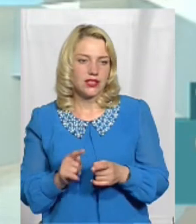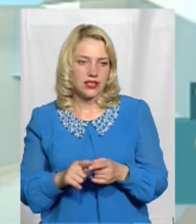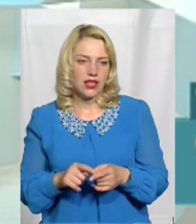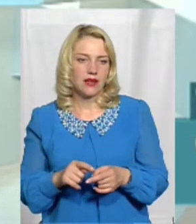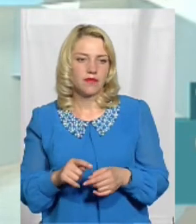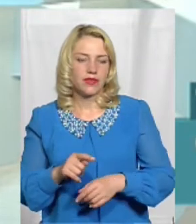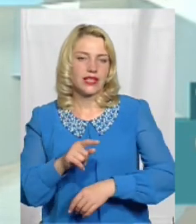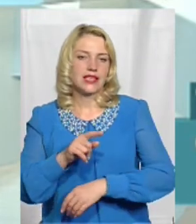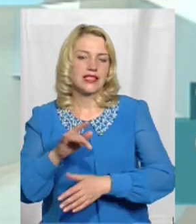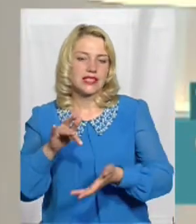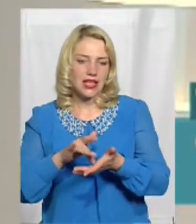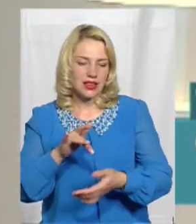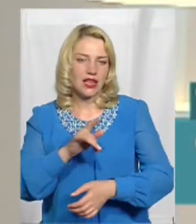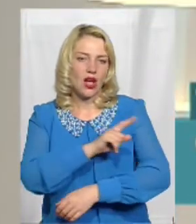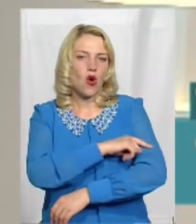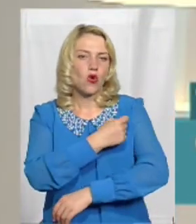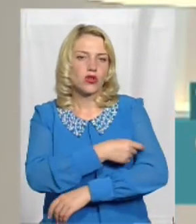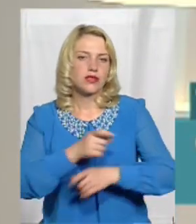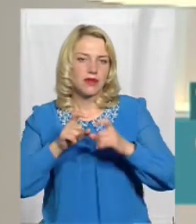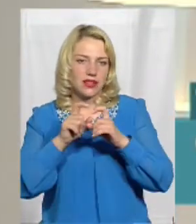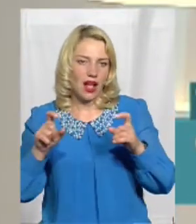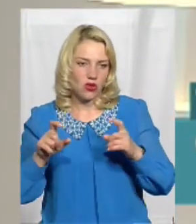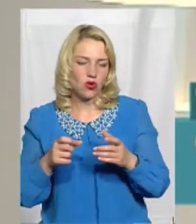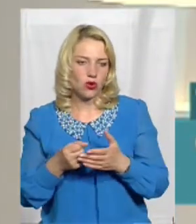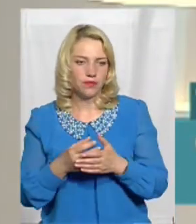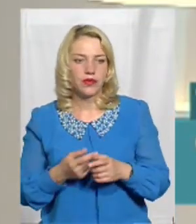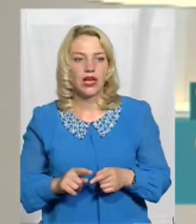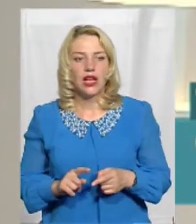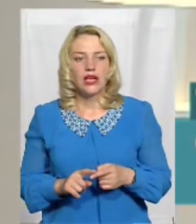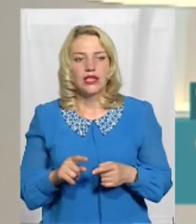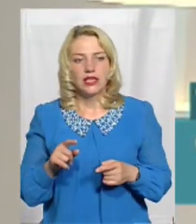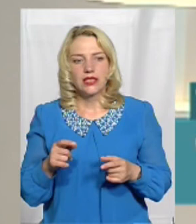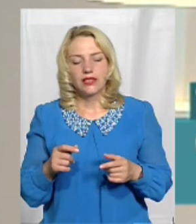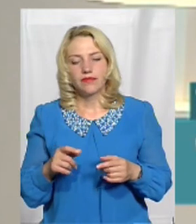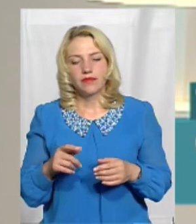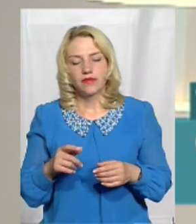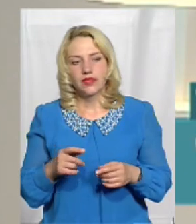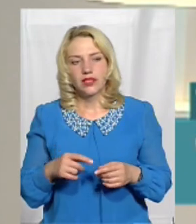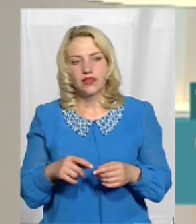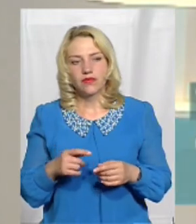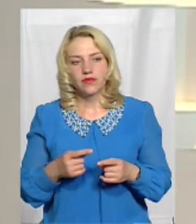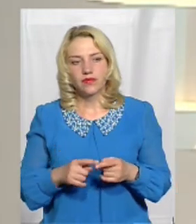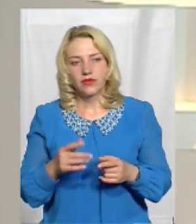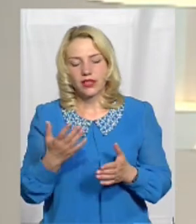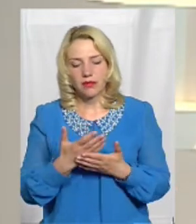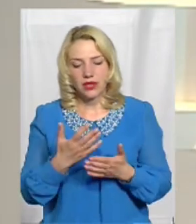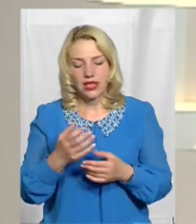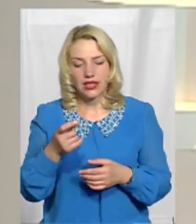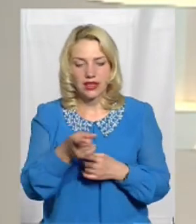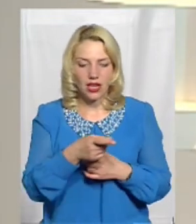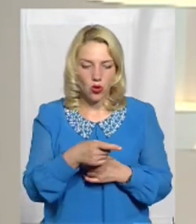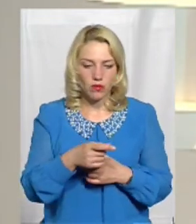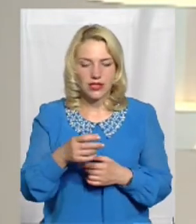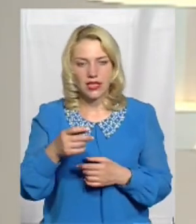госпітального округу Якщо порівняти з сусідніми областями З приблизно такою ж кількістю населення, як на Хмельниччині Там Тернопільська,